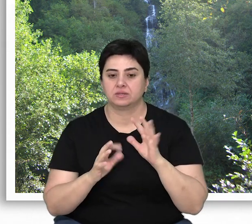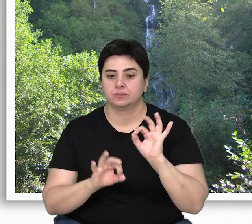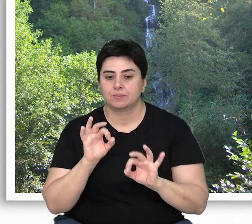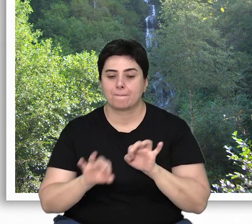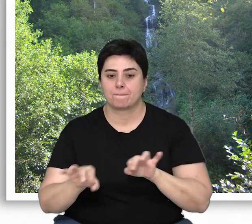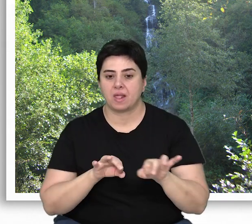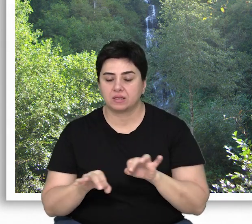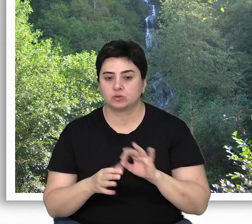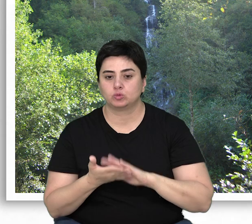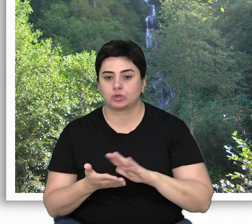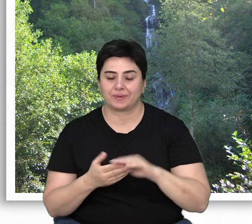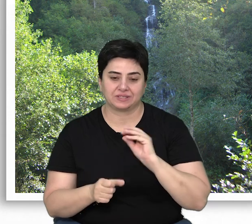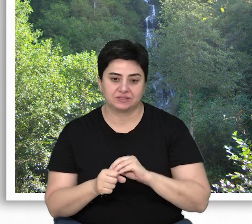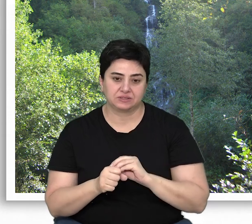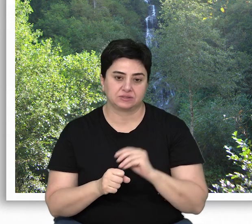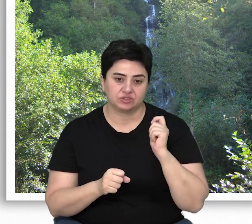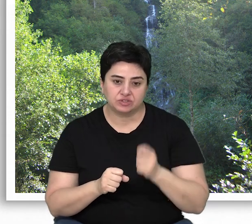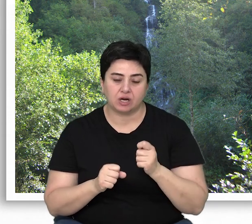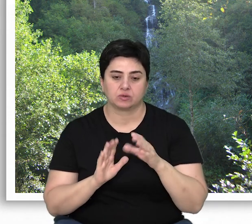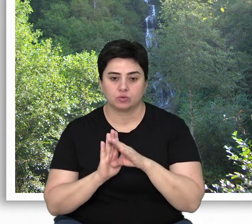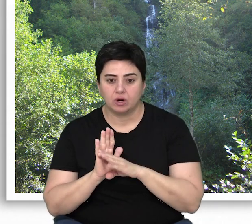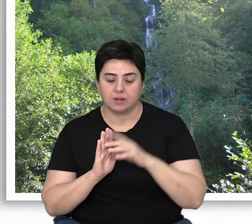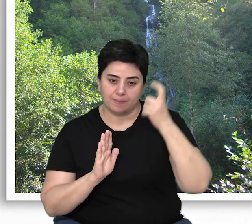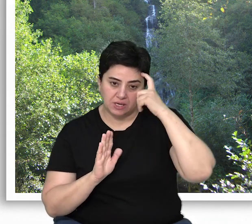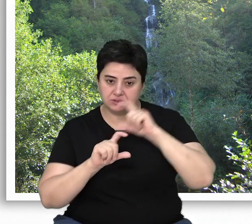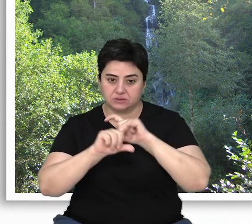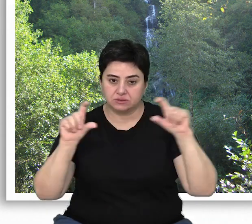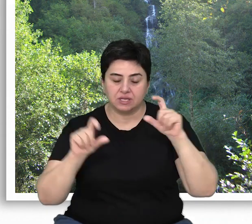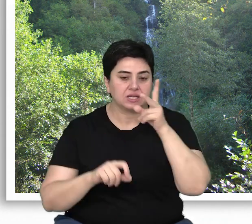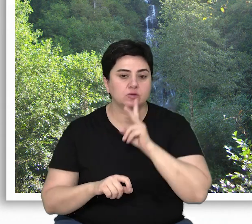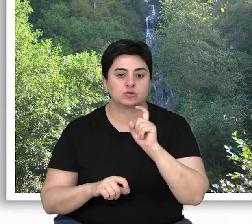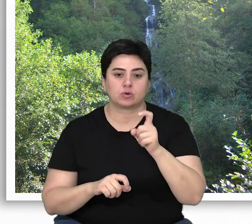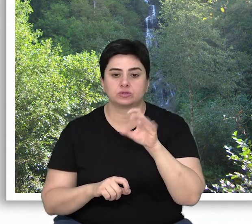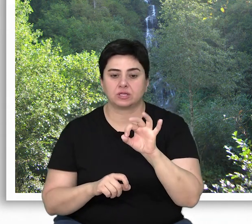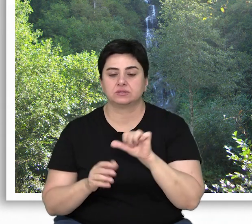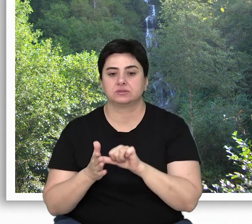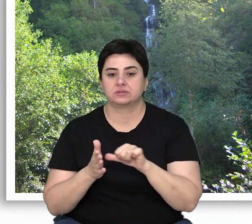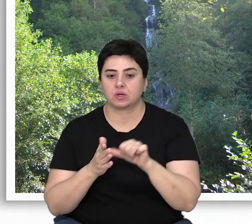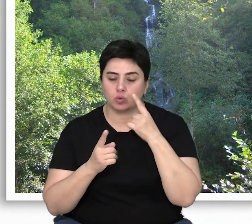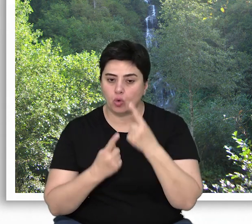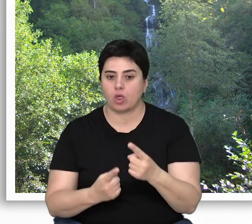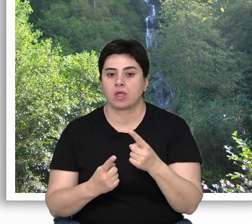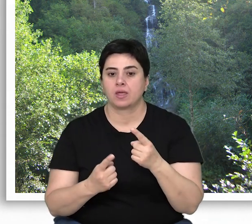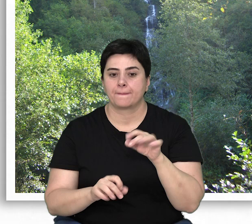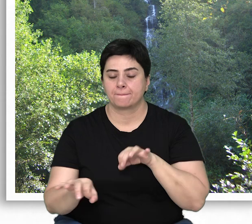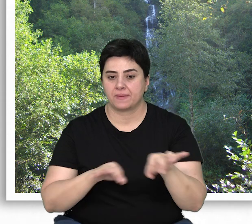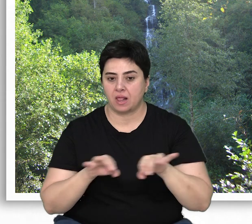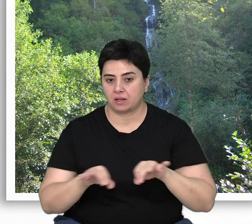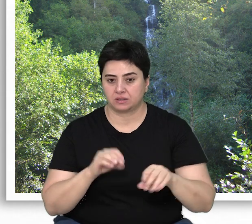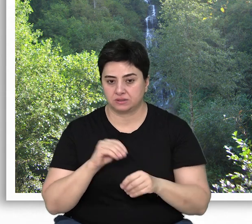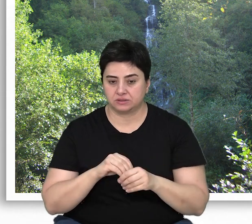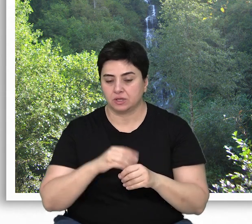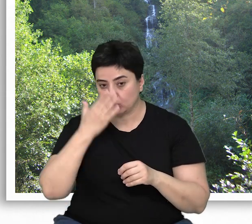amenajman planlarının düzenlenmesine ait usul ve esaslar başlıklı, 299 sayılı tamimine göre yapılan